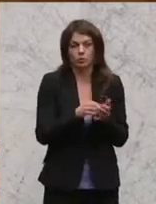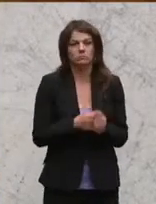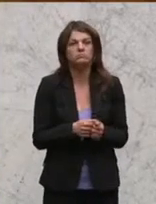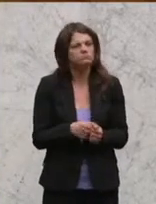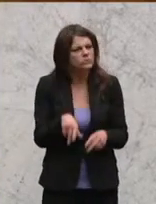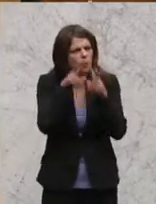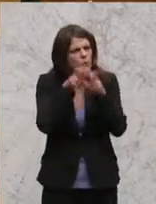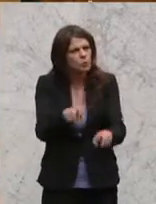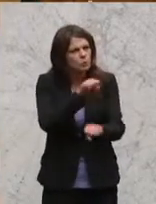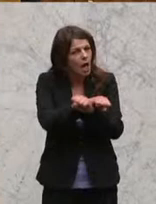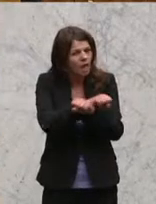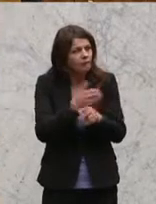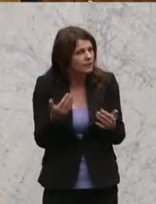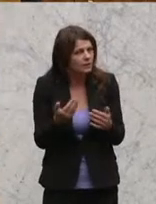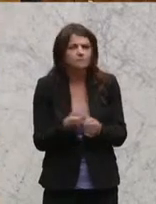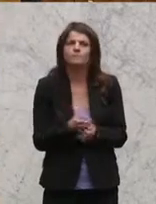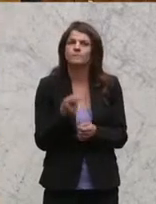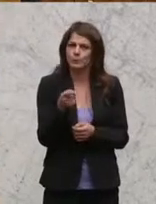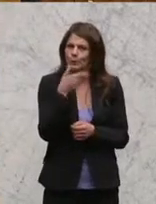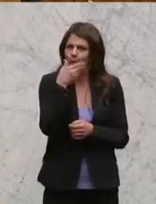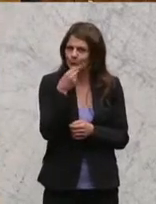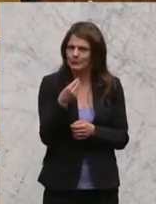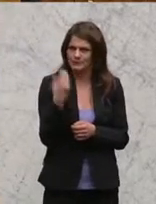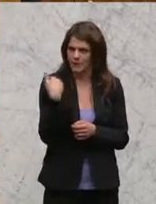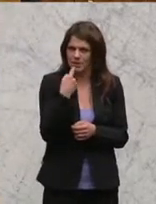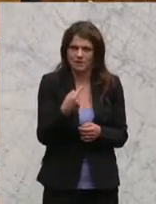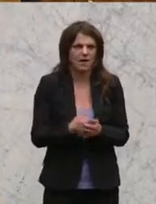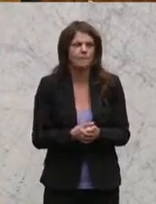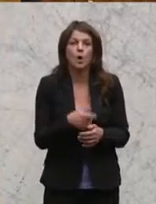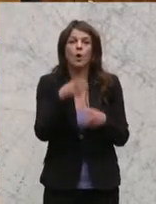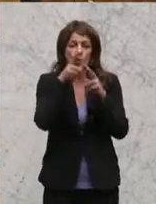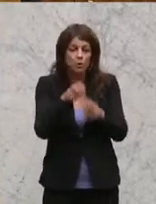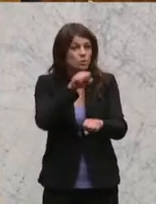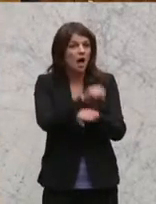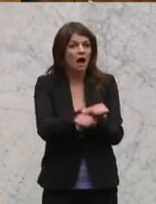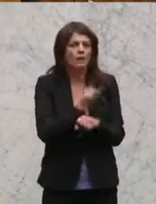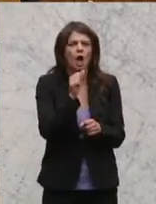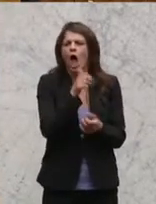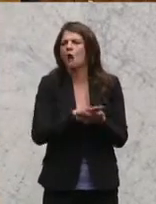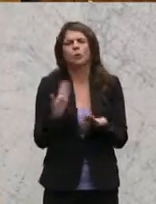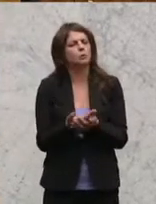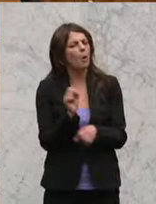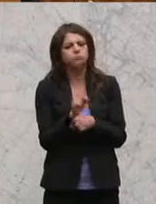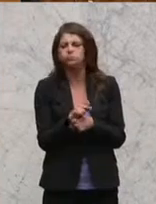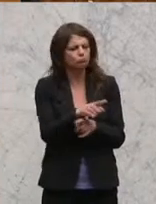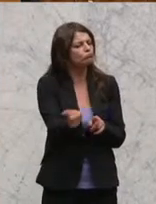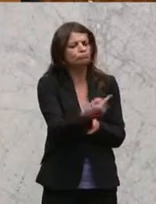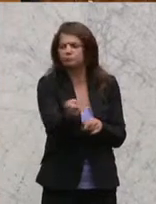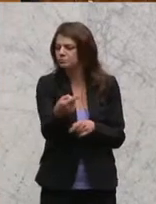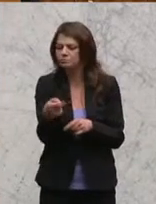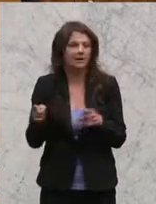Untersuchungshaft. Sie haben das sehr schön gesagt, Untersuchungshaft kann nicht willkürlich verengt werden, sondern